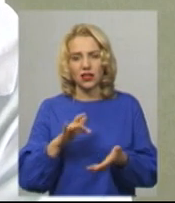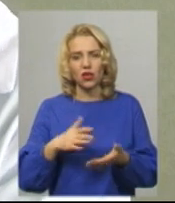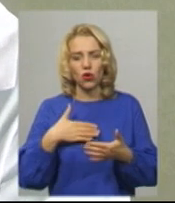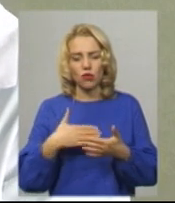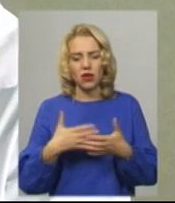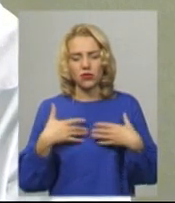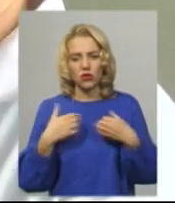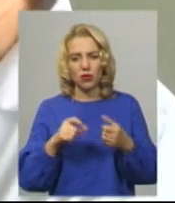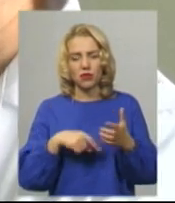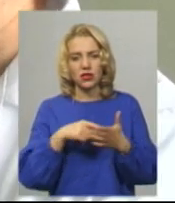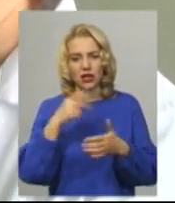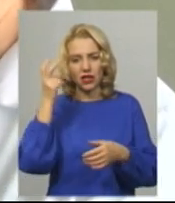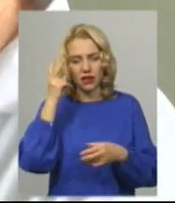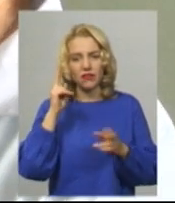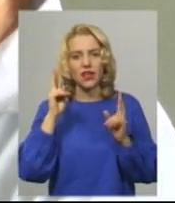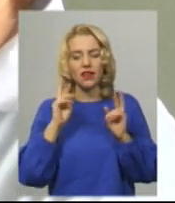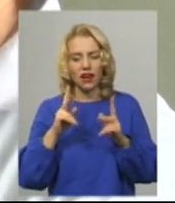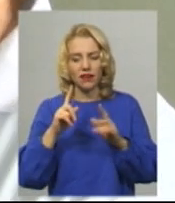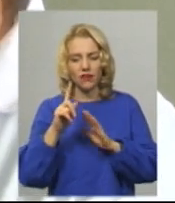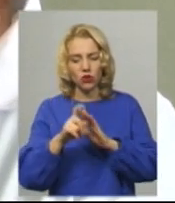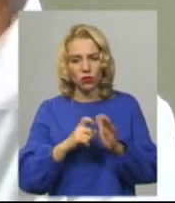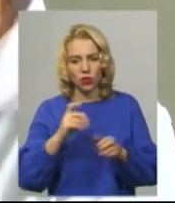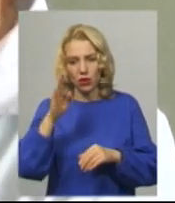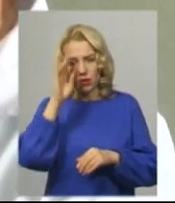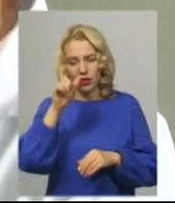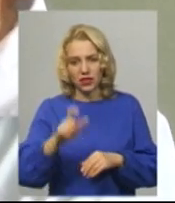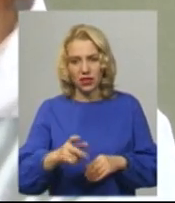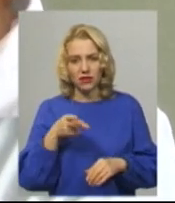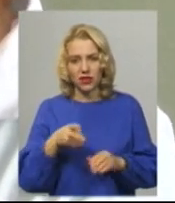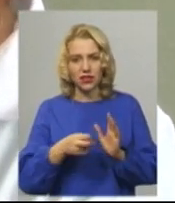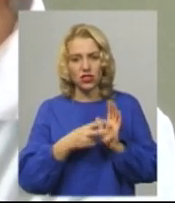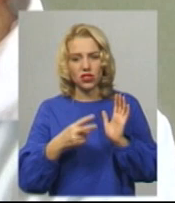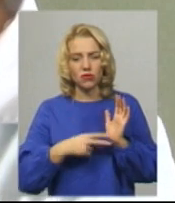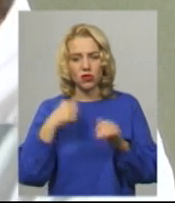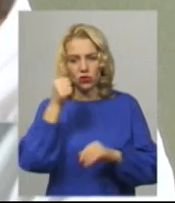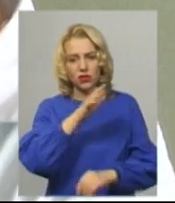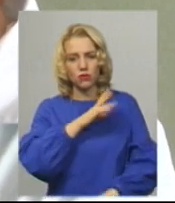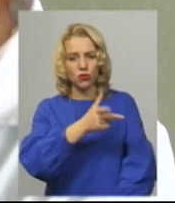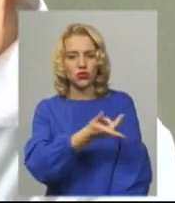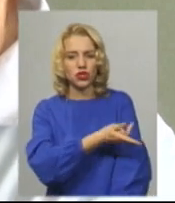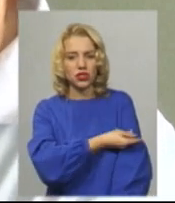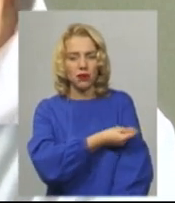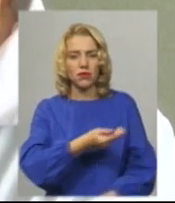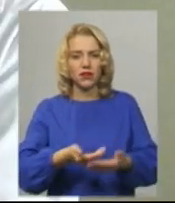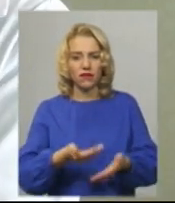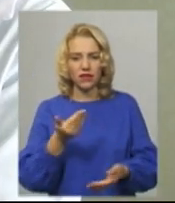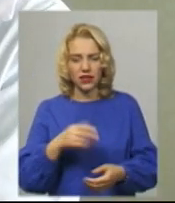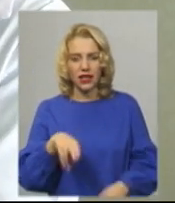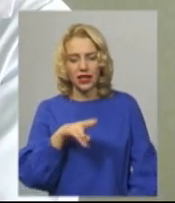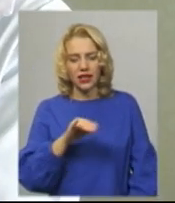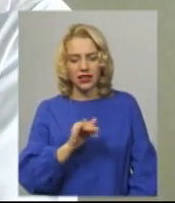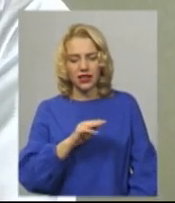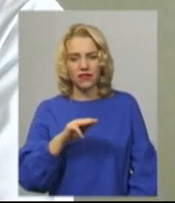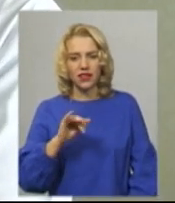здоров'я міста Київ. Як стало відомо, пацієнт у 2017 році був щеплений від дифтерії. В